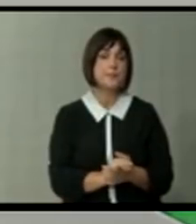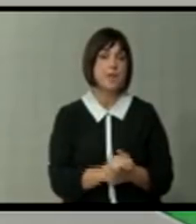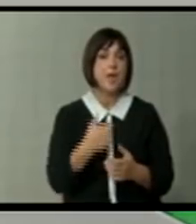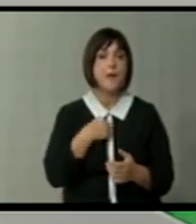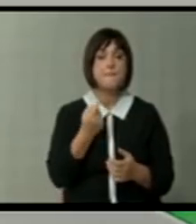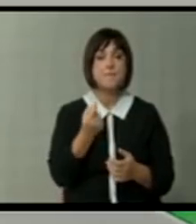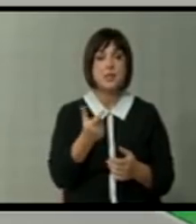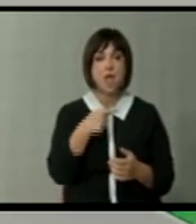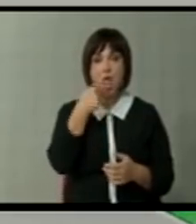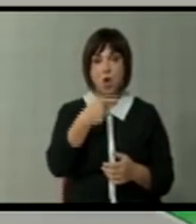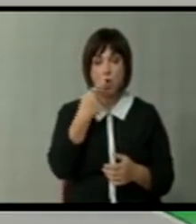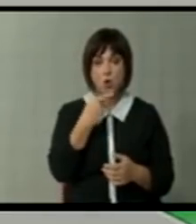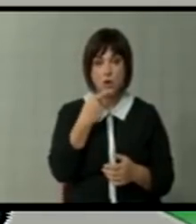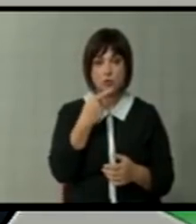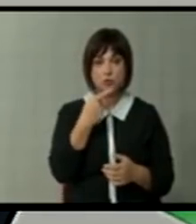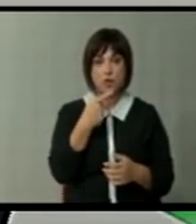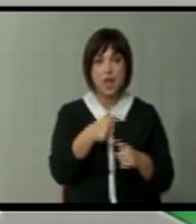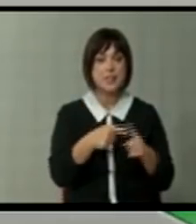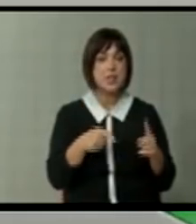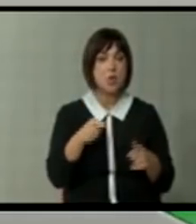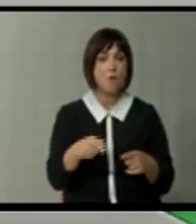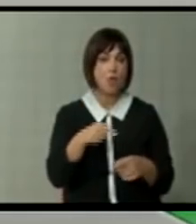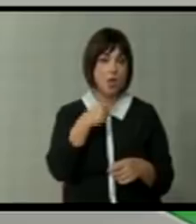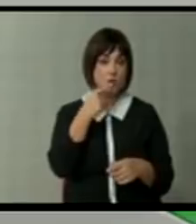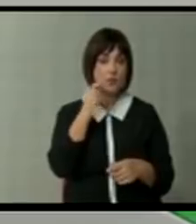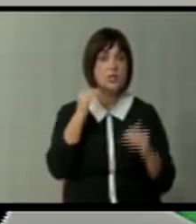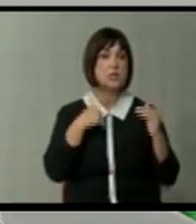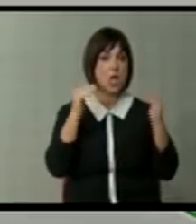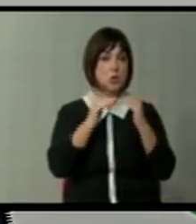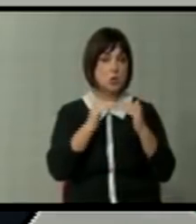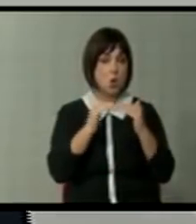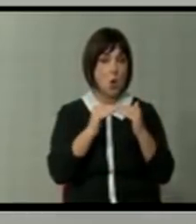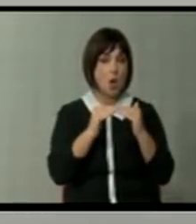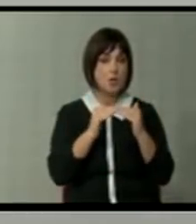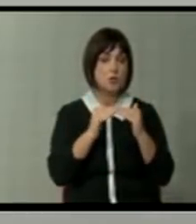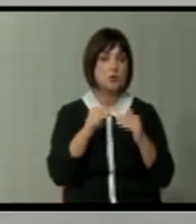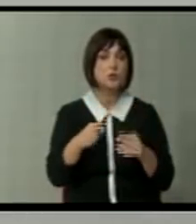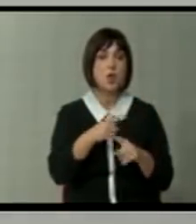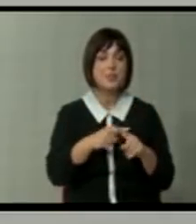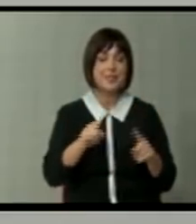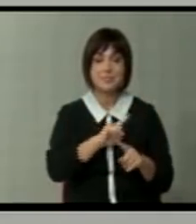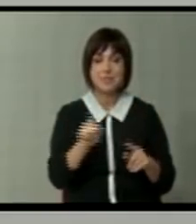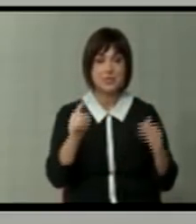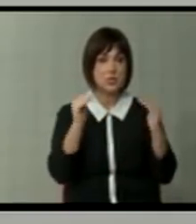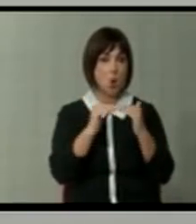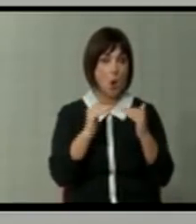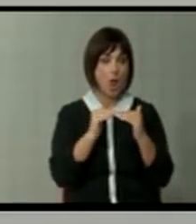Малко првим да искоментирам, пошто дело од тези се согласувам, се разбира, но со дело не се согласувам.